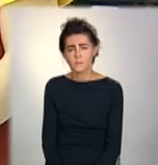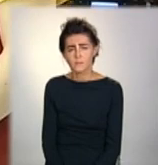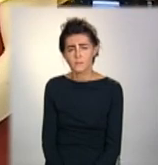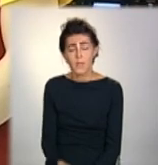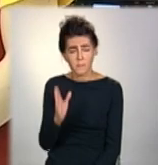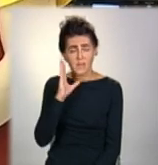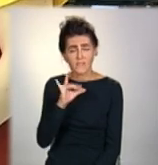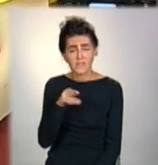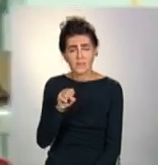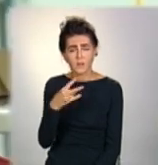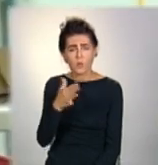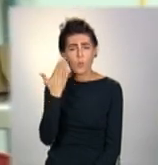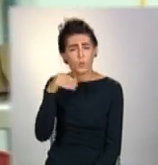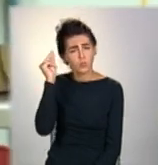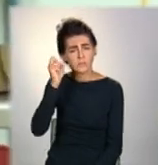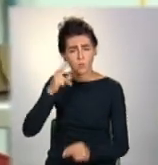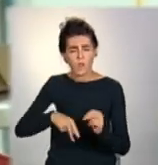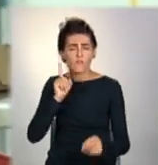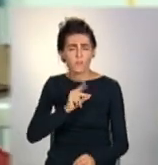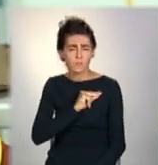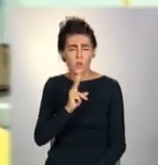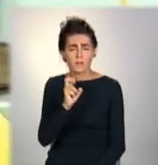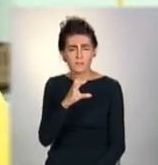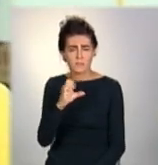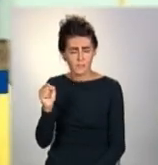Віталій після навчання влаштувався касиром.